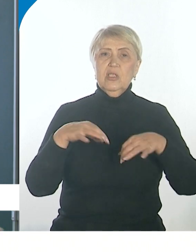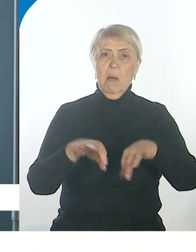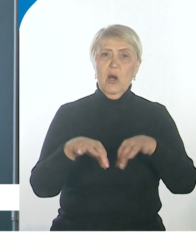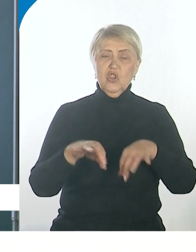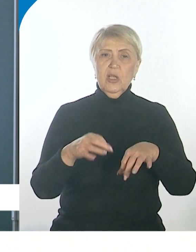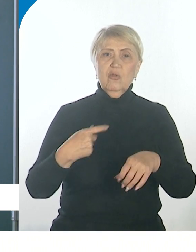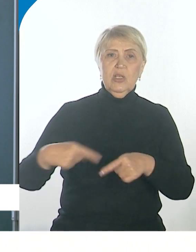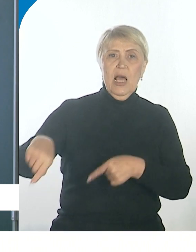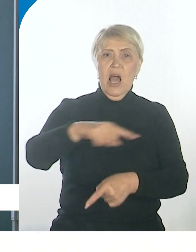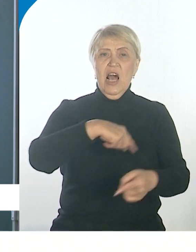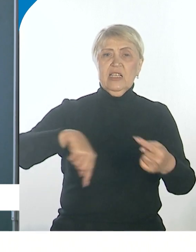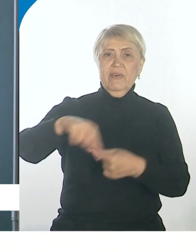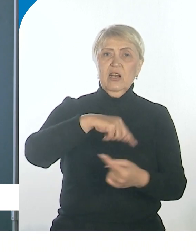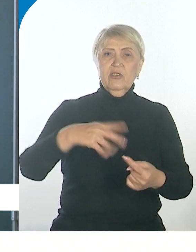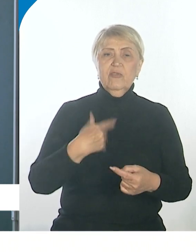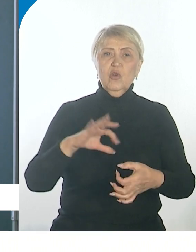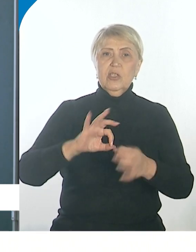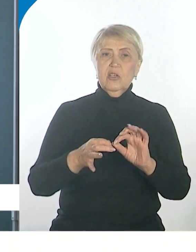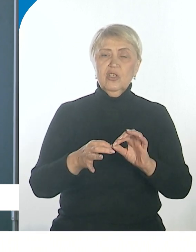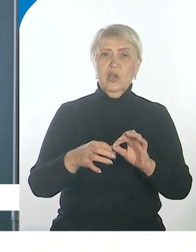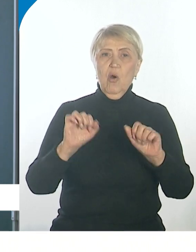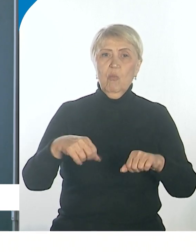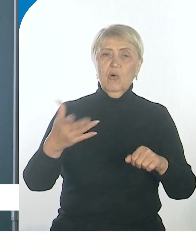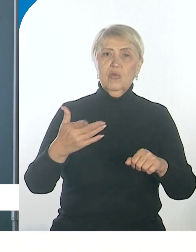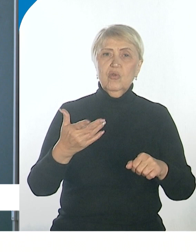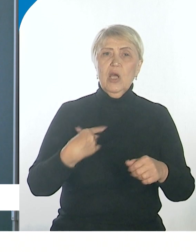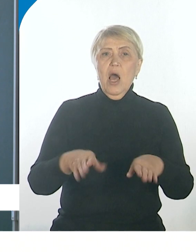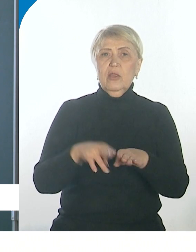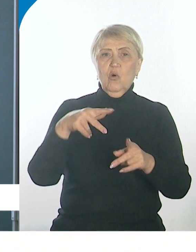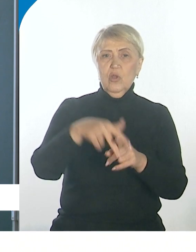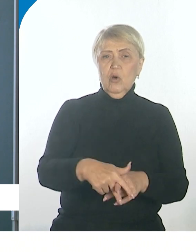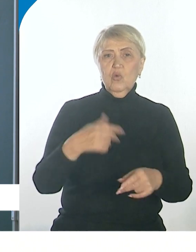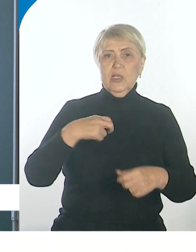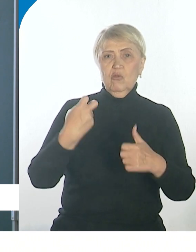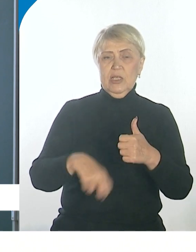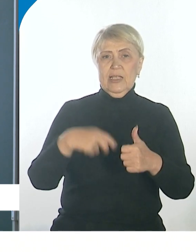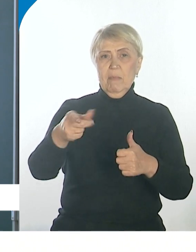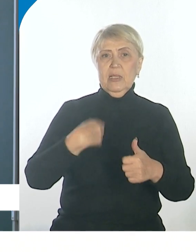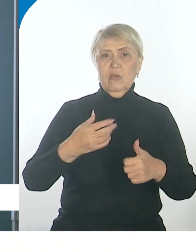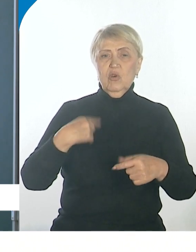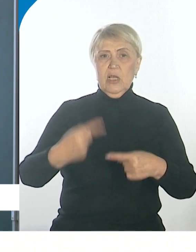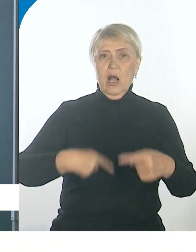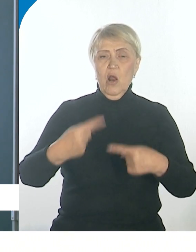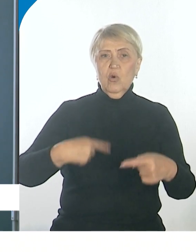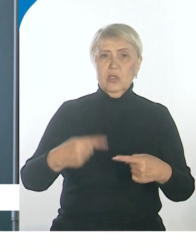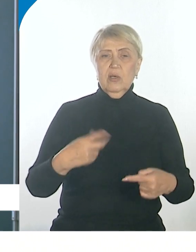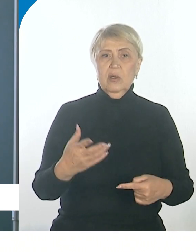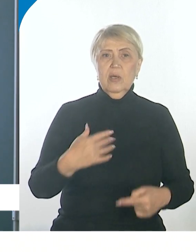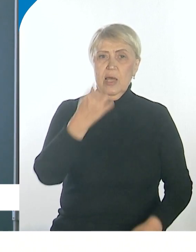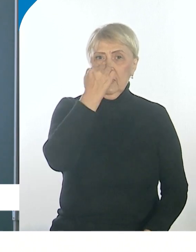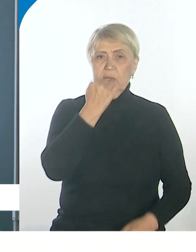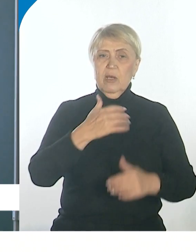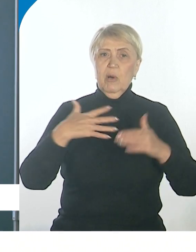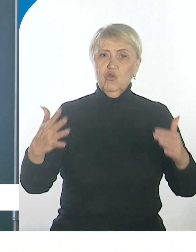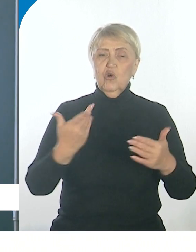колеса могли смяться, и шасси сломаться от такой нагрузки. Но спасибо всегда, говорю нашим конструкторам, нашим рабочим, что